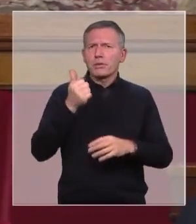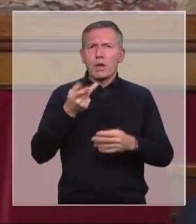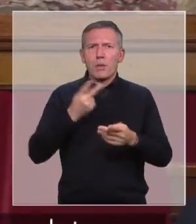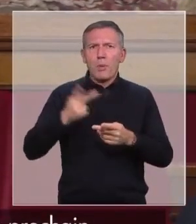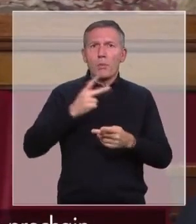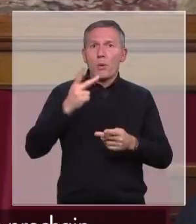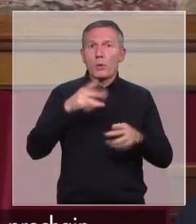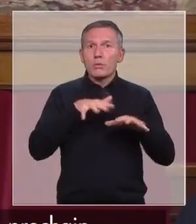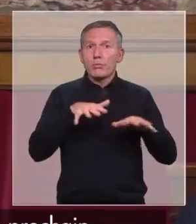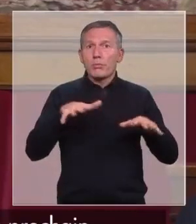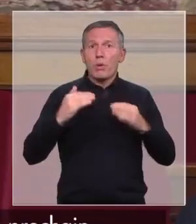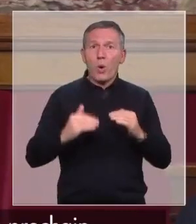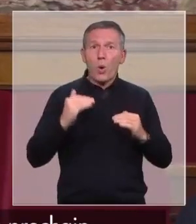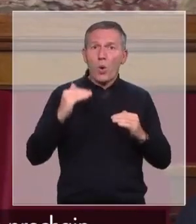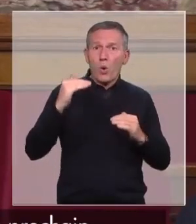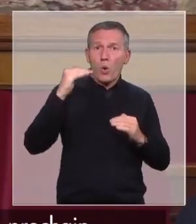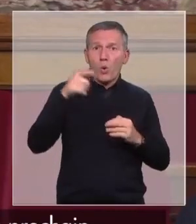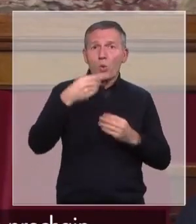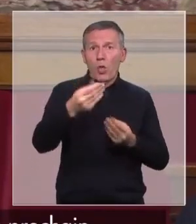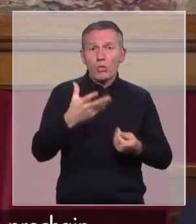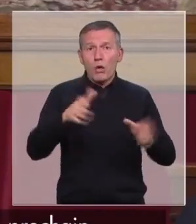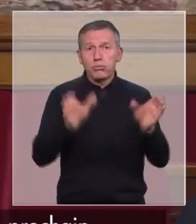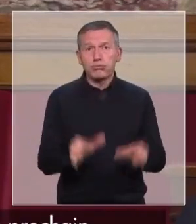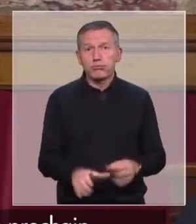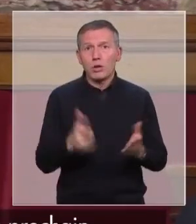entend de plus en plus fort. Un mot d'ordre qui vous fait trembler.